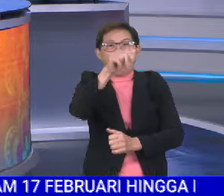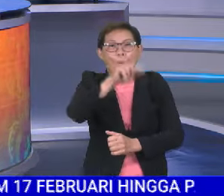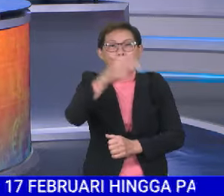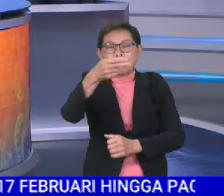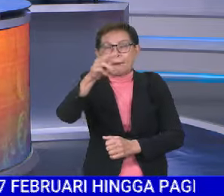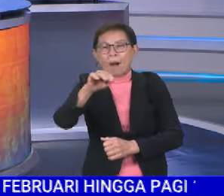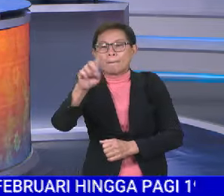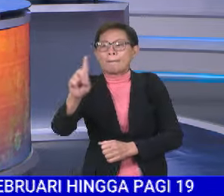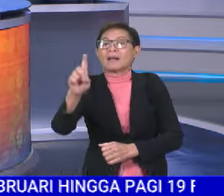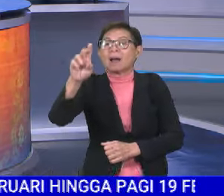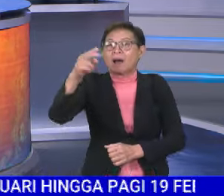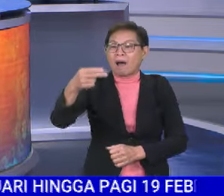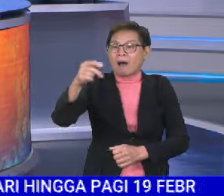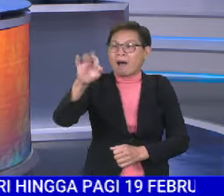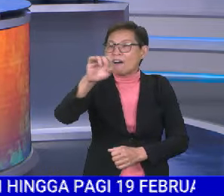Muhammad Hafiz Susin.